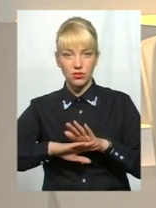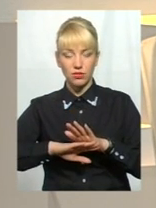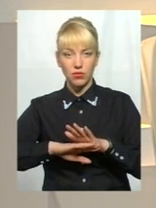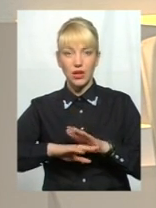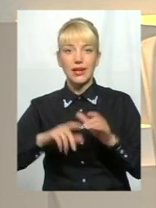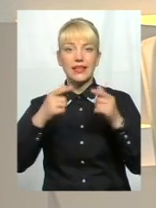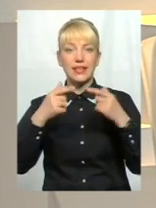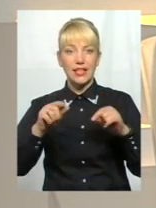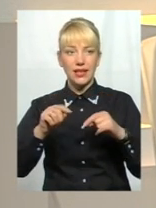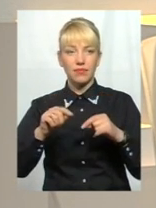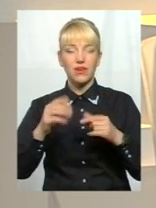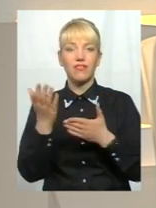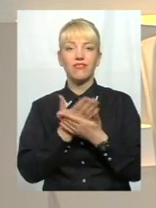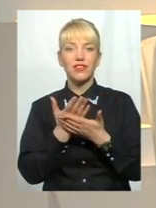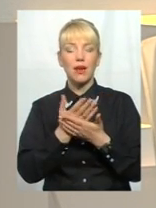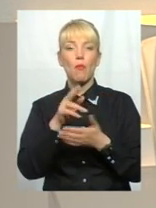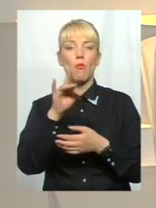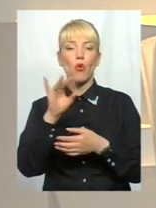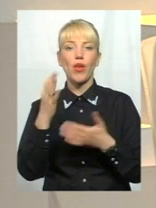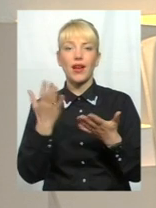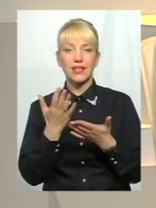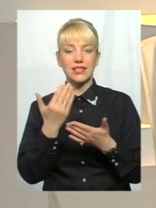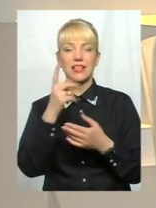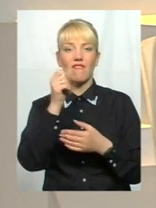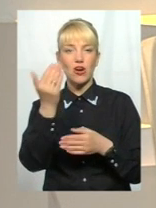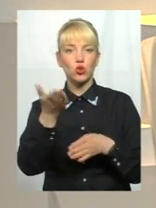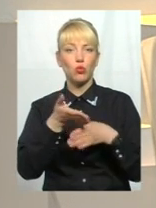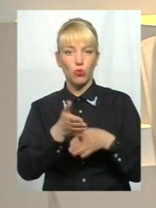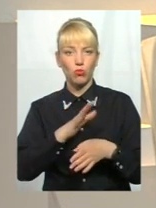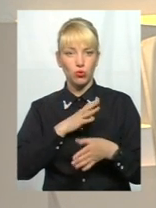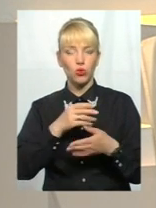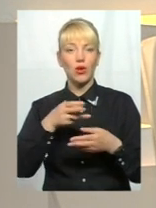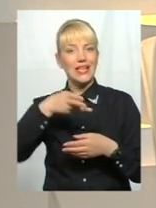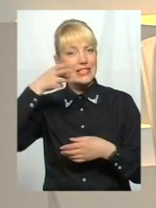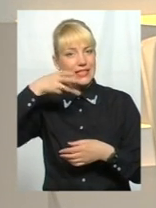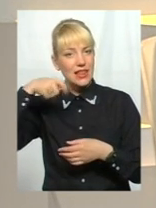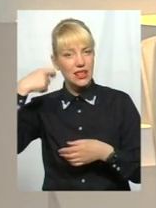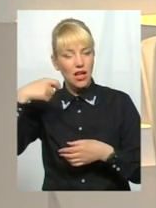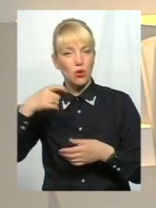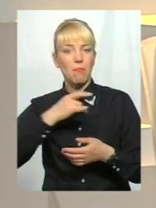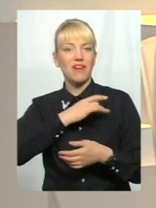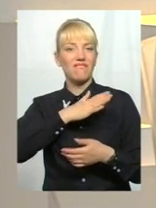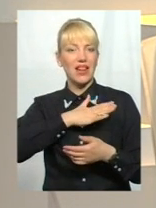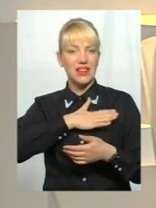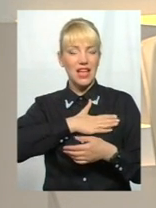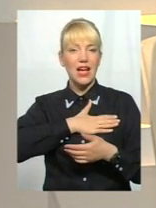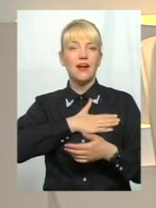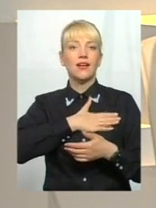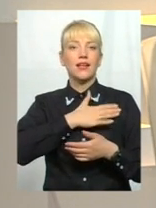фільм, про який теж за вашою допомогою було знято, приватна ініціатива